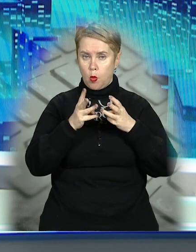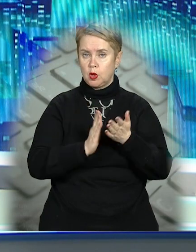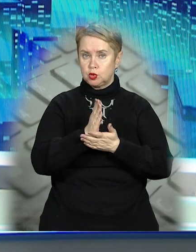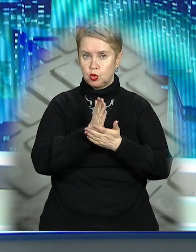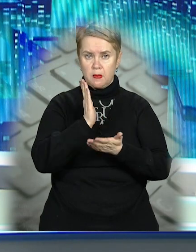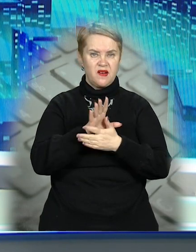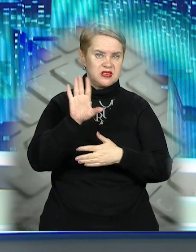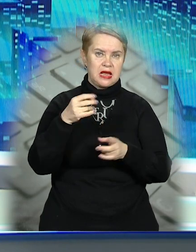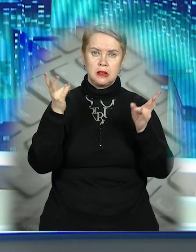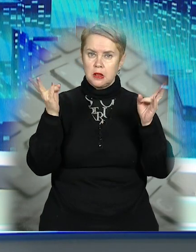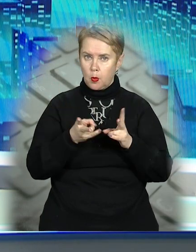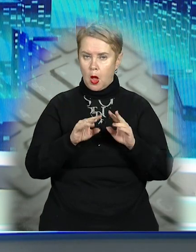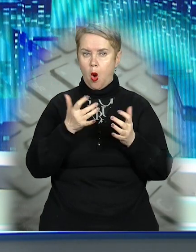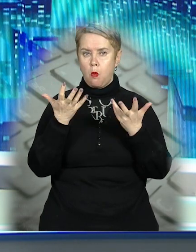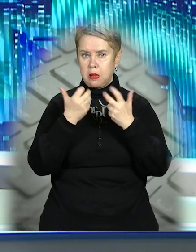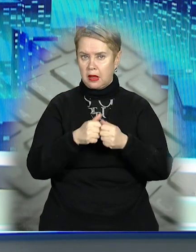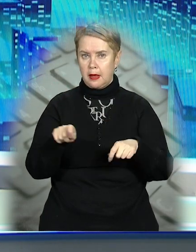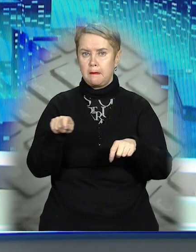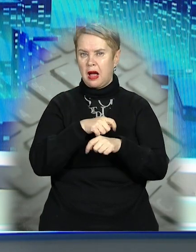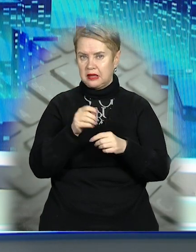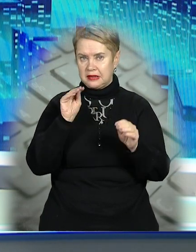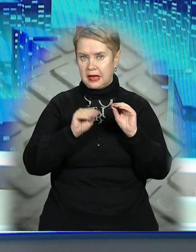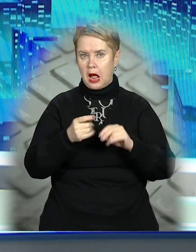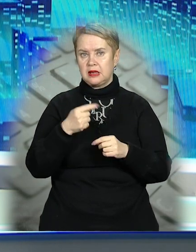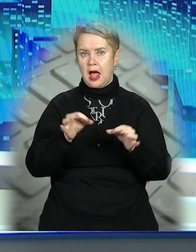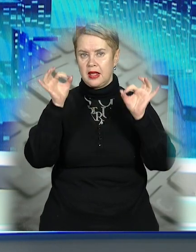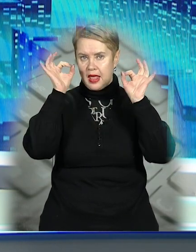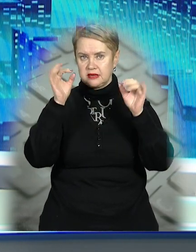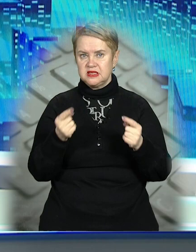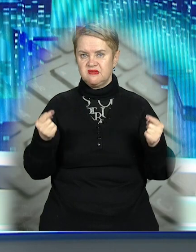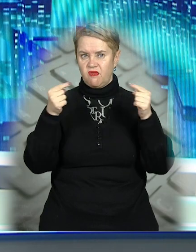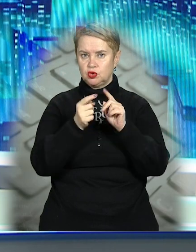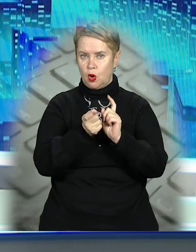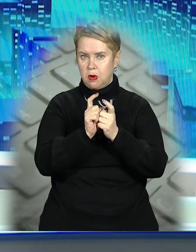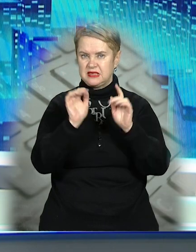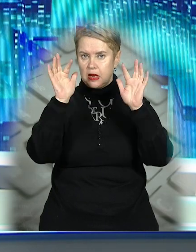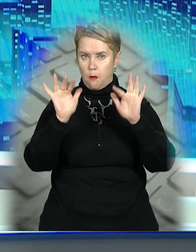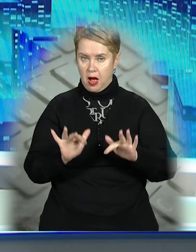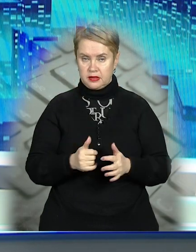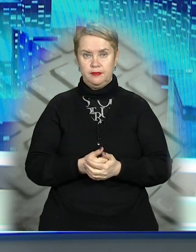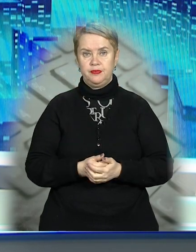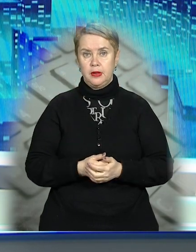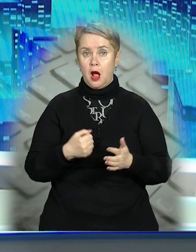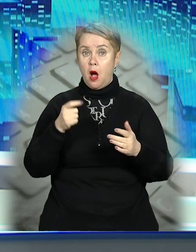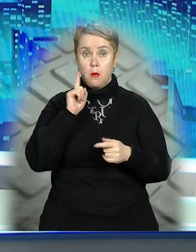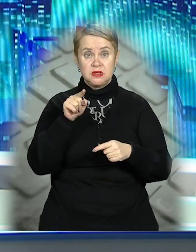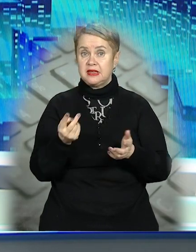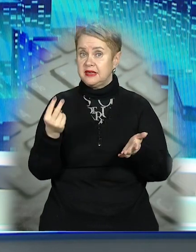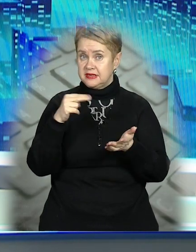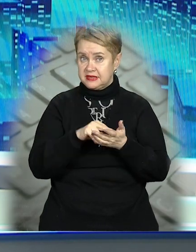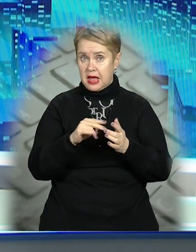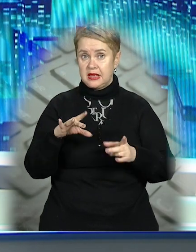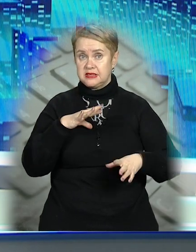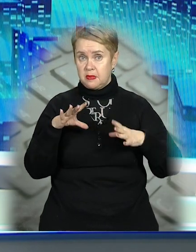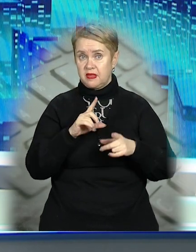служби мають усе необхідне обладнання та матеріали для якісної і своєчасної боротьби з снігопадами. А доки цього не сталося, на